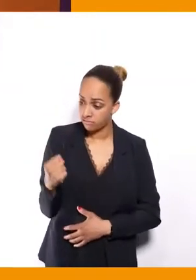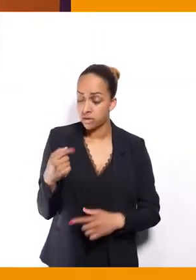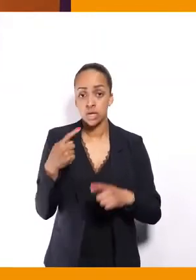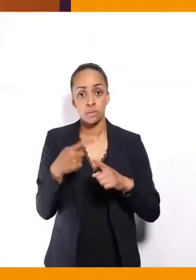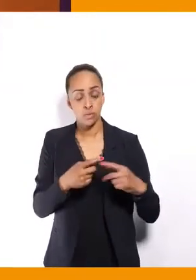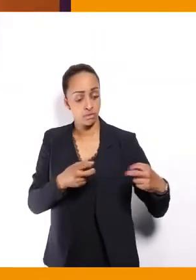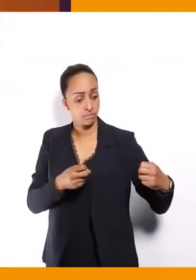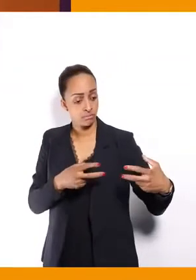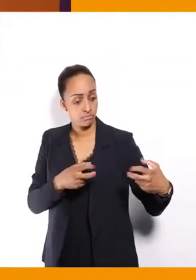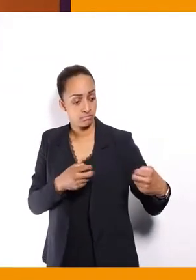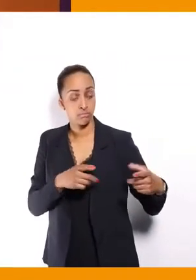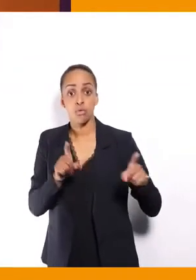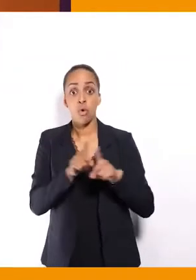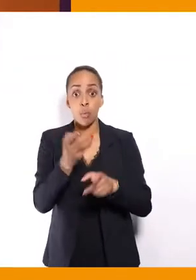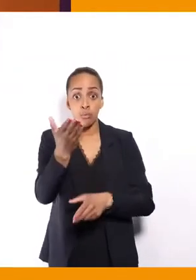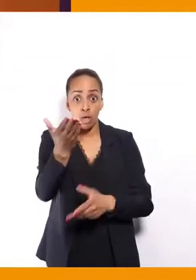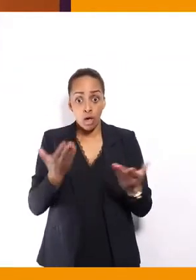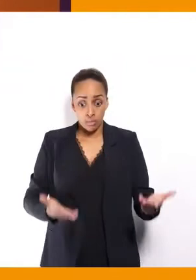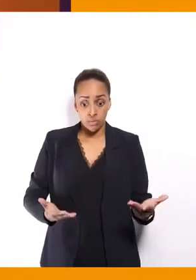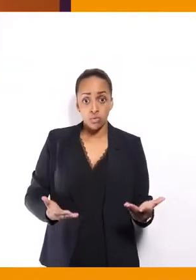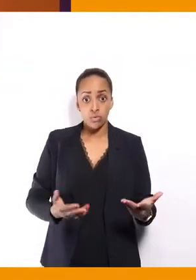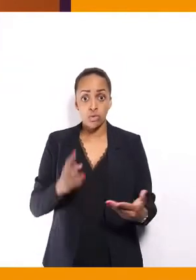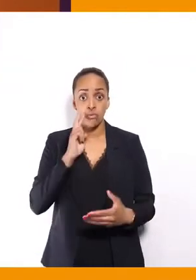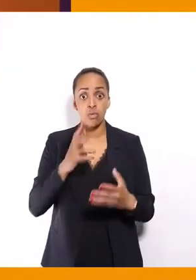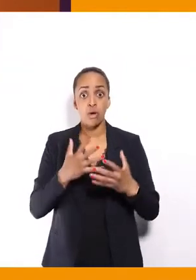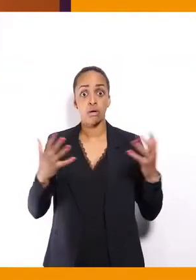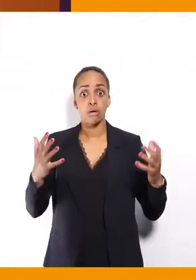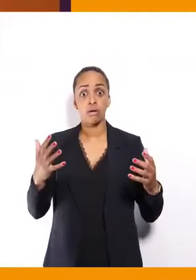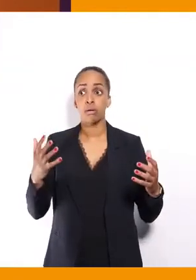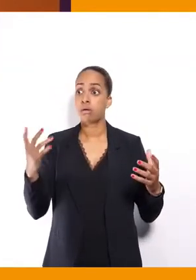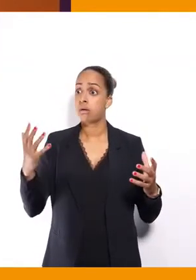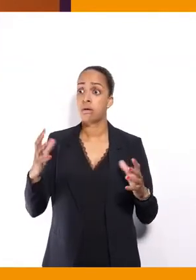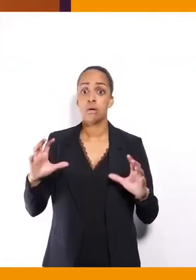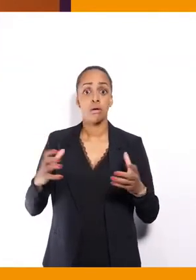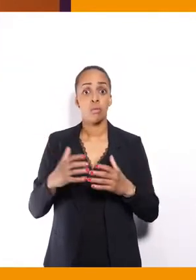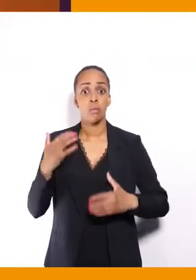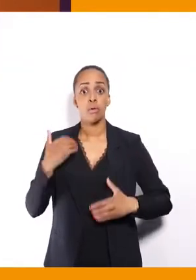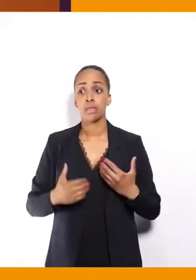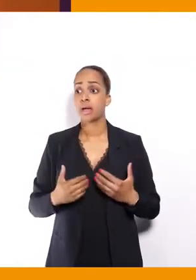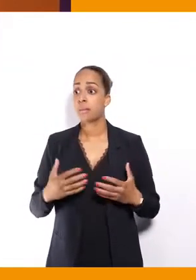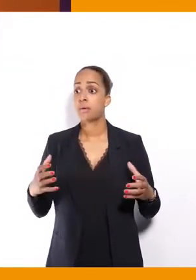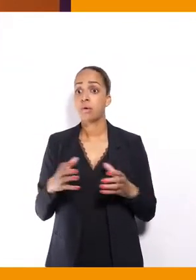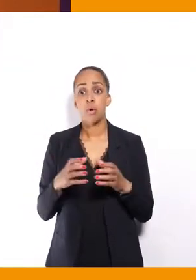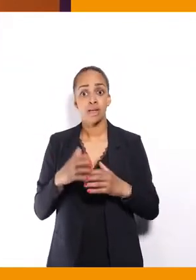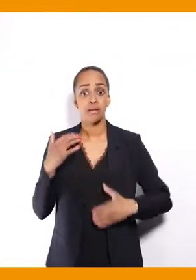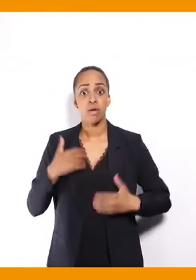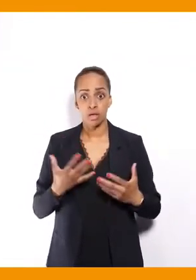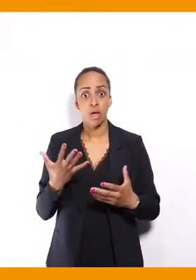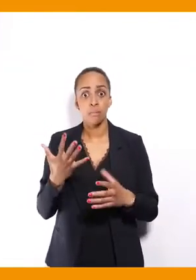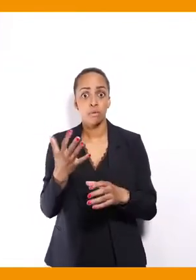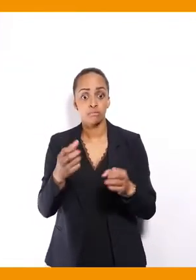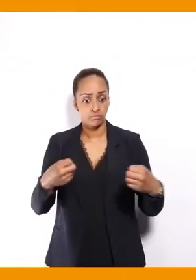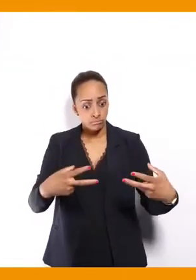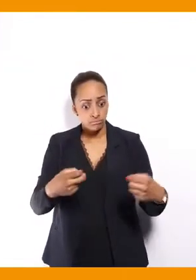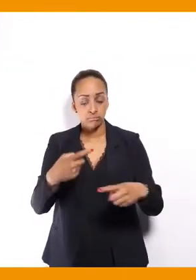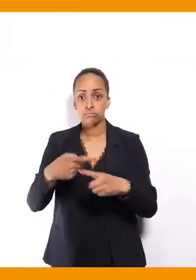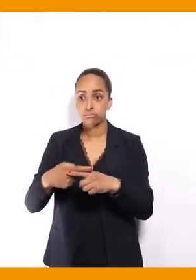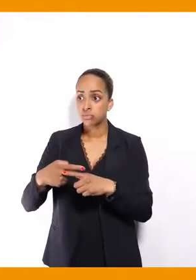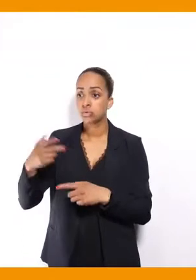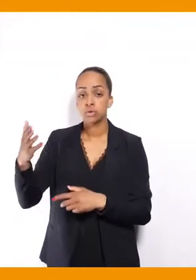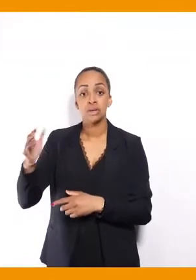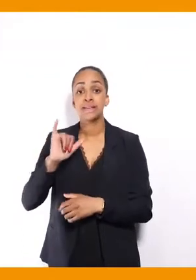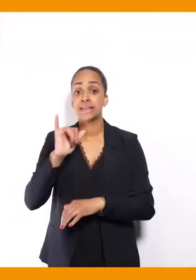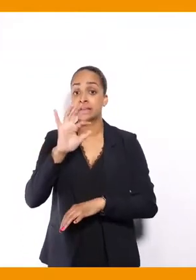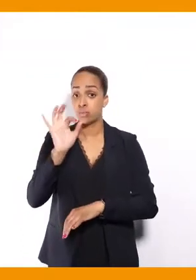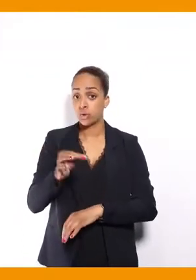simultanée, comme vous le faites aujourd'hui pour le grand oral du collectif handicap. Donc, ça, c'est vraiment la base de la base. Donc, c'est Jean-Luc Mélenchon